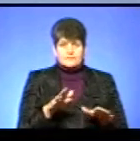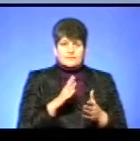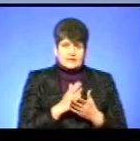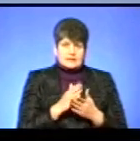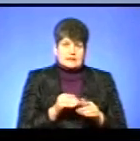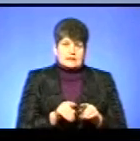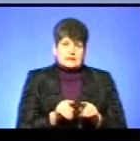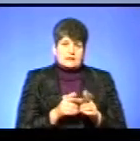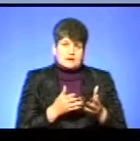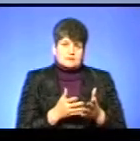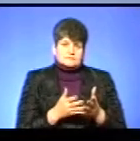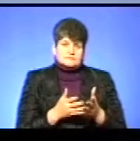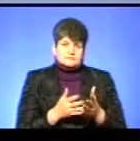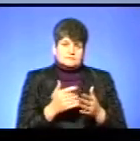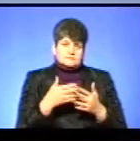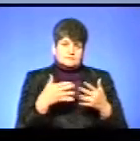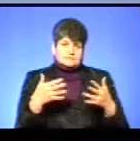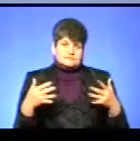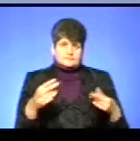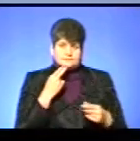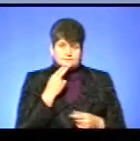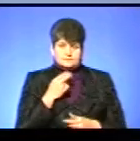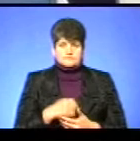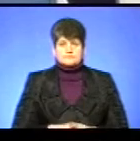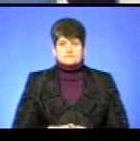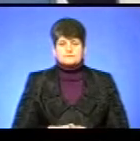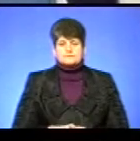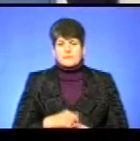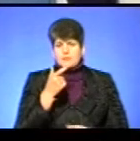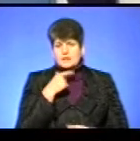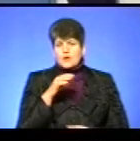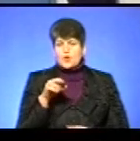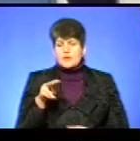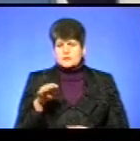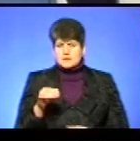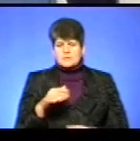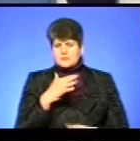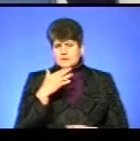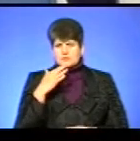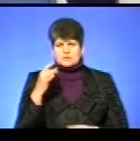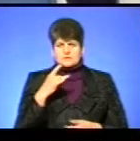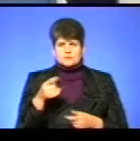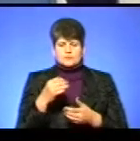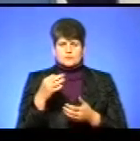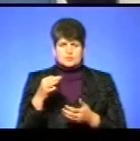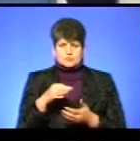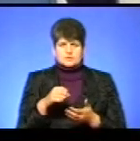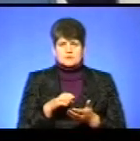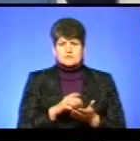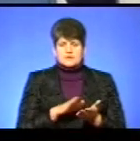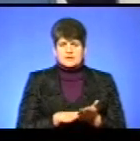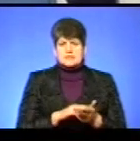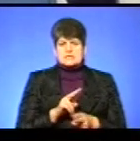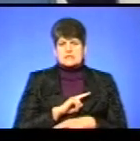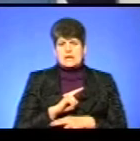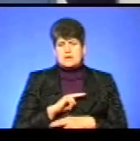така градація у живленні. Дякую, пане Олександре. Неодноразово ми фіксували в Тернопільському ставі загибель риби. Чи може